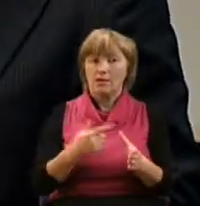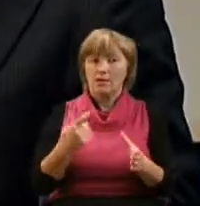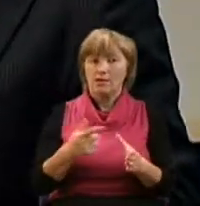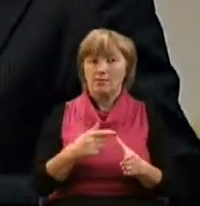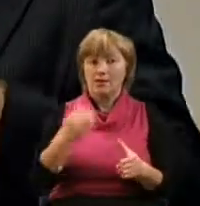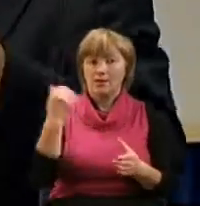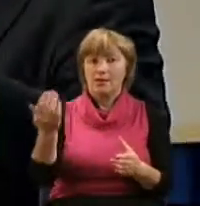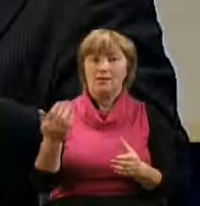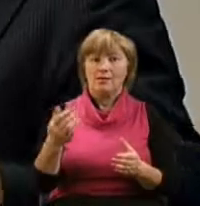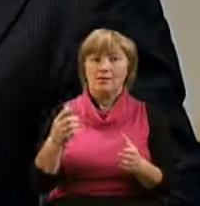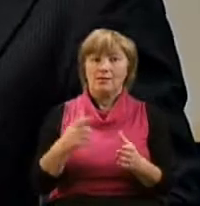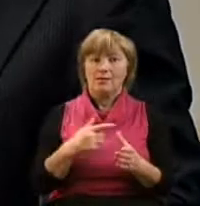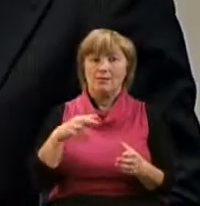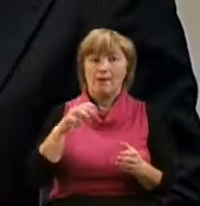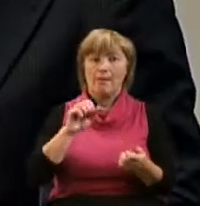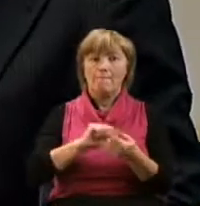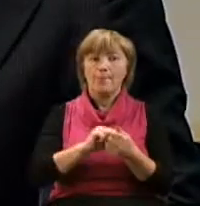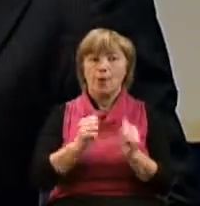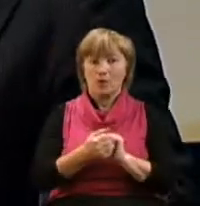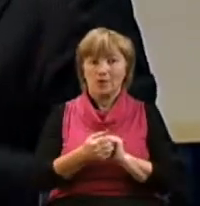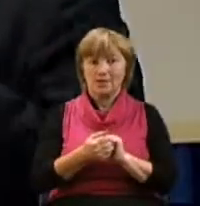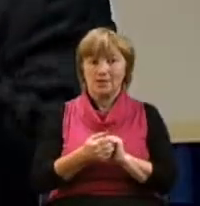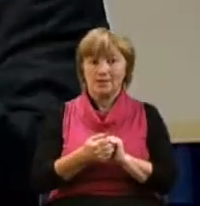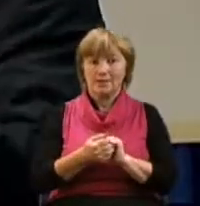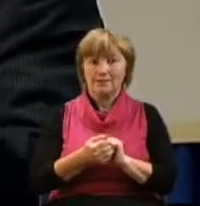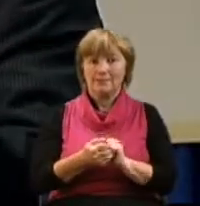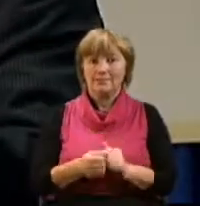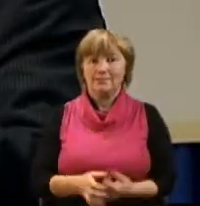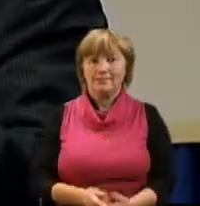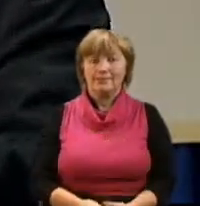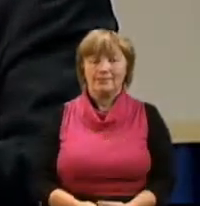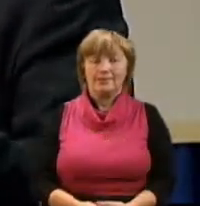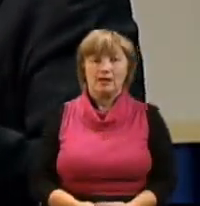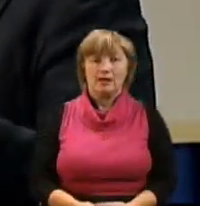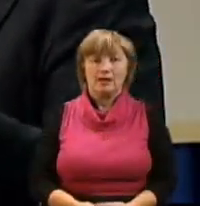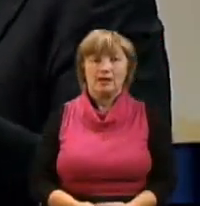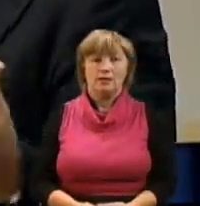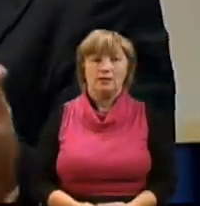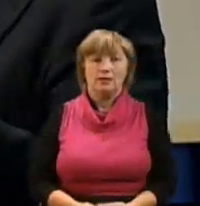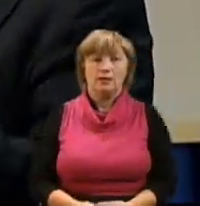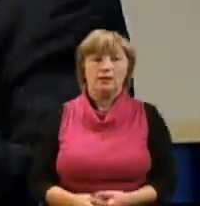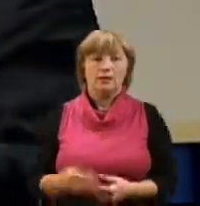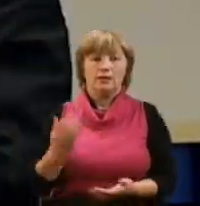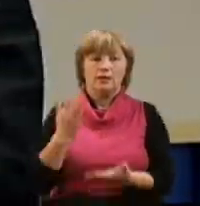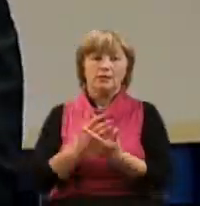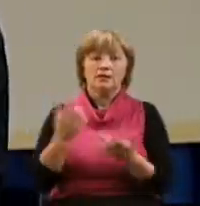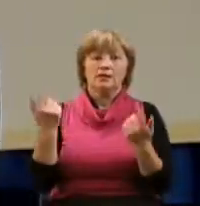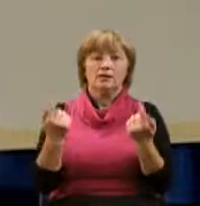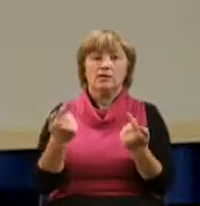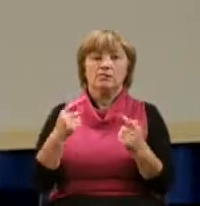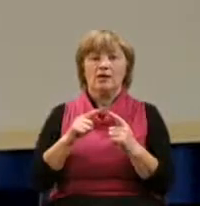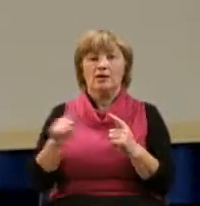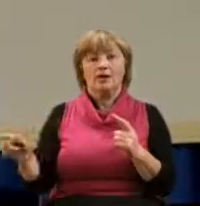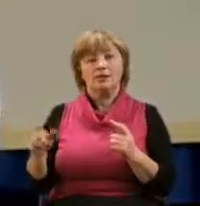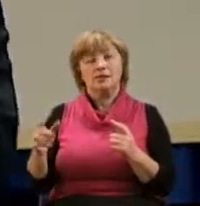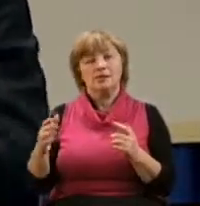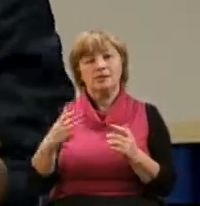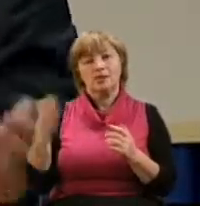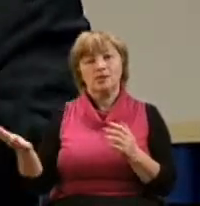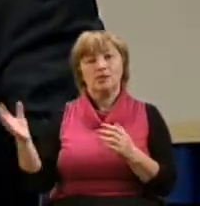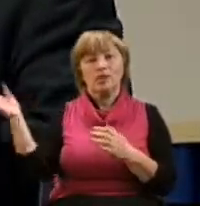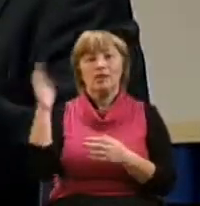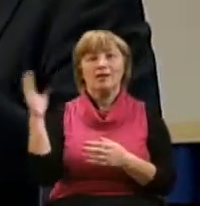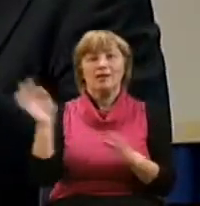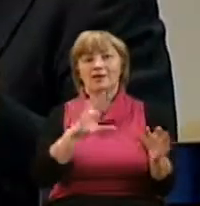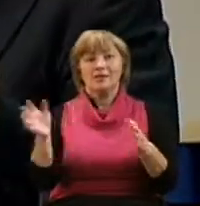имя Петр. И Петр означает «камень». Мы знаем, что есть огромная разница между тростником